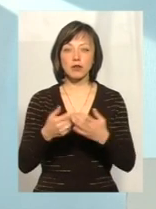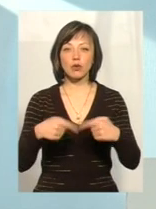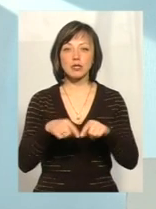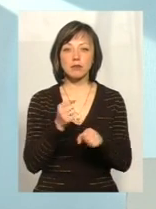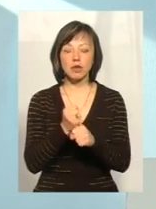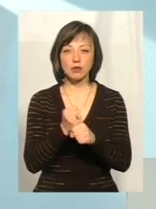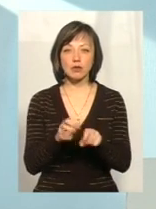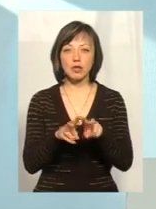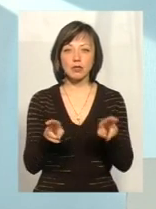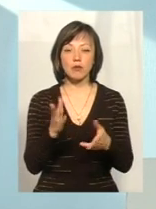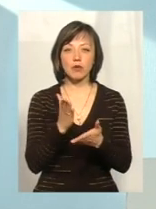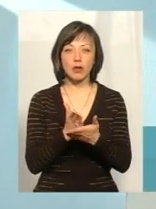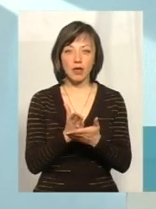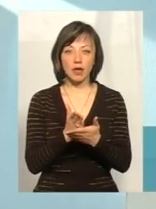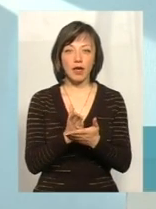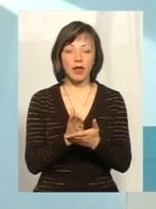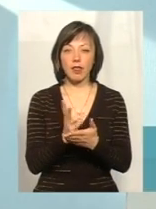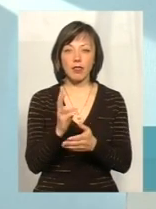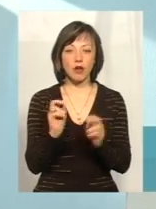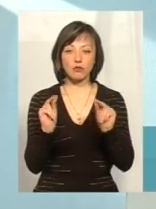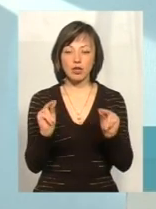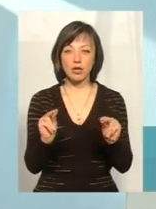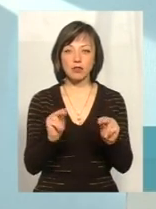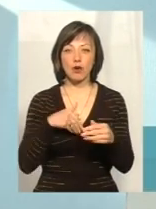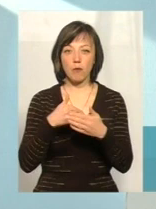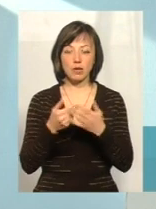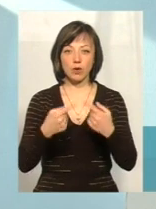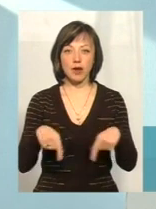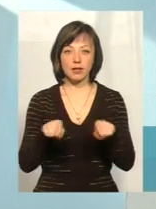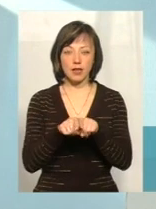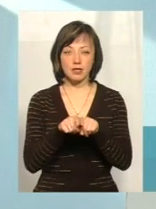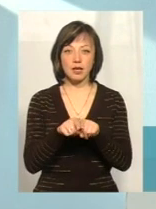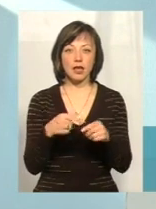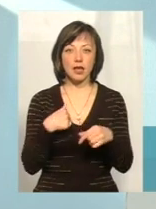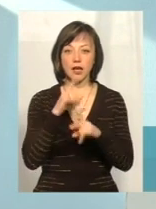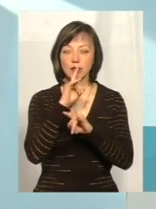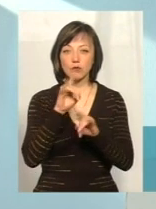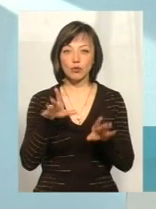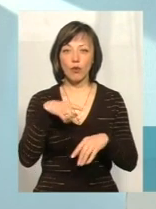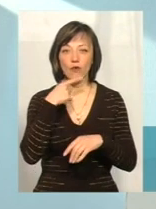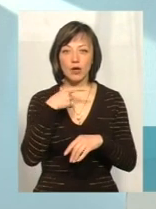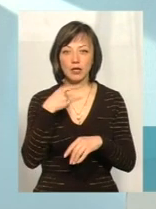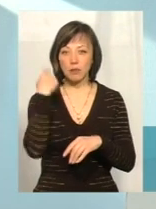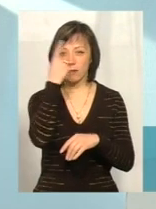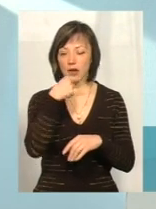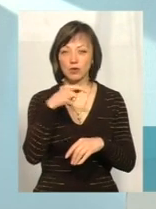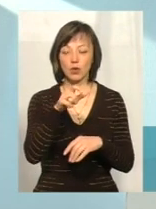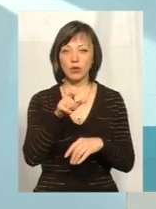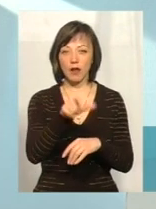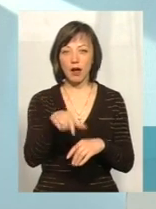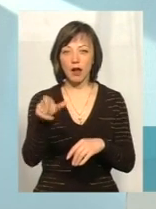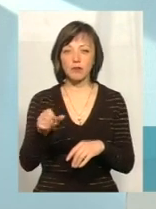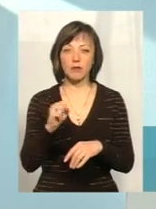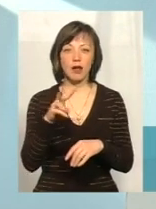працюють, там так само є нечесні громадські організації. Я не буду говорити персоналіями, але